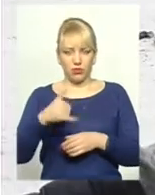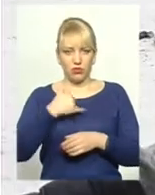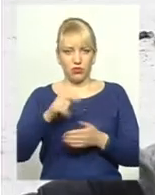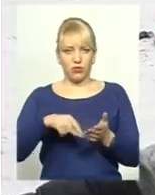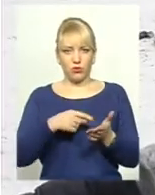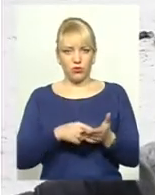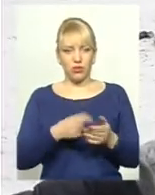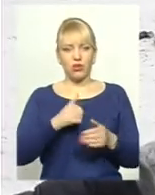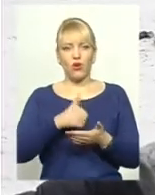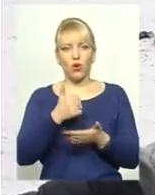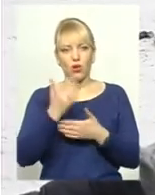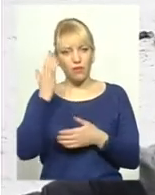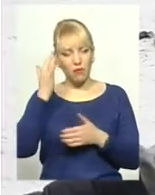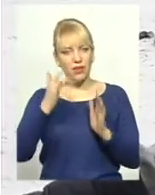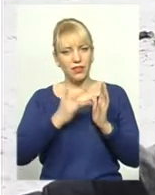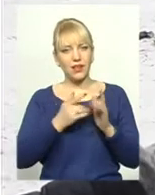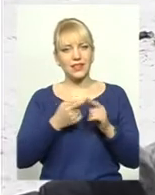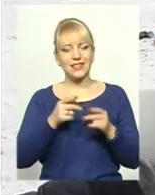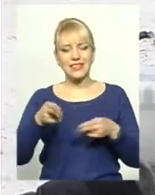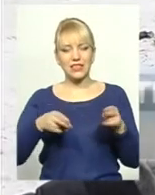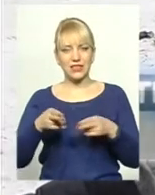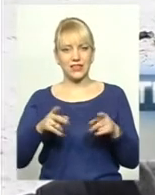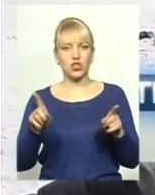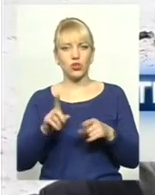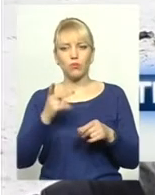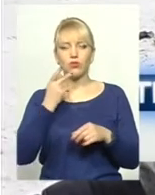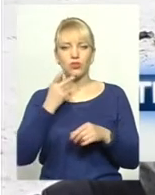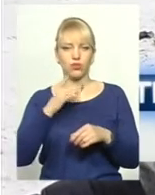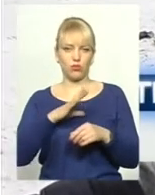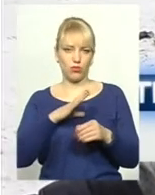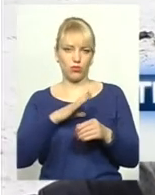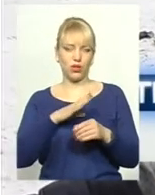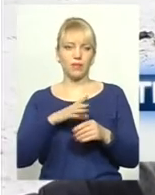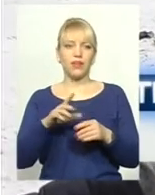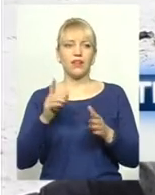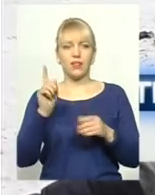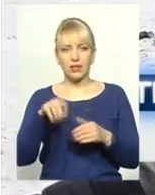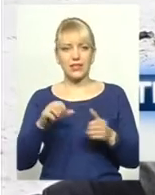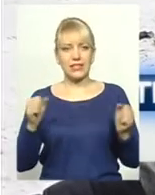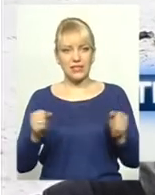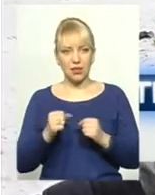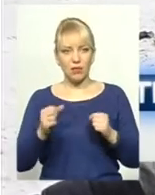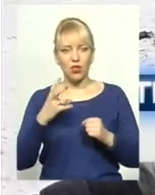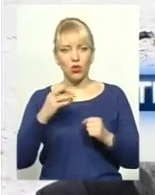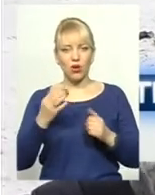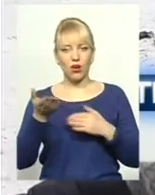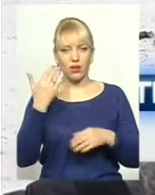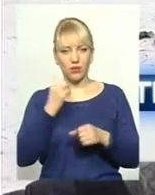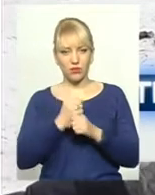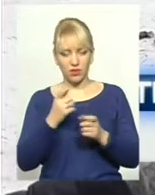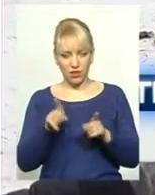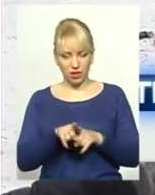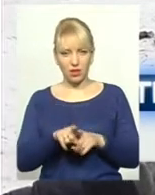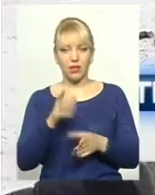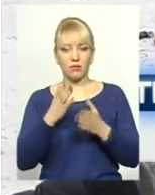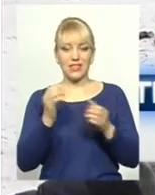головна мета – це стерилізація, щоб ця стерилізація була постійна, постійна. Даже зима йде, але ми раніше працювали так, зима йде,